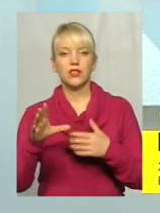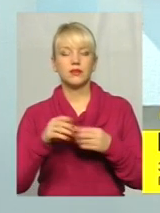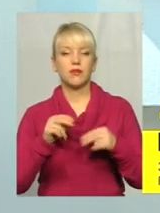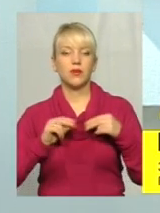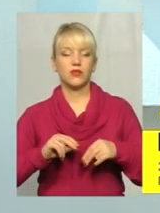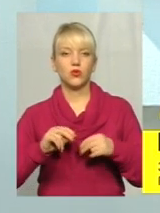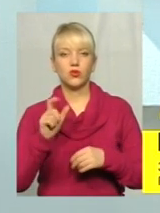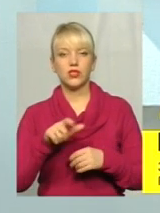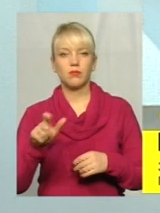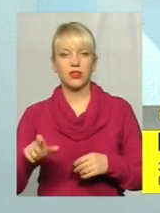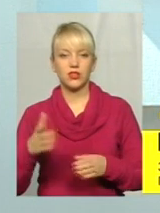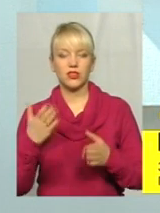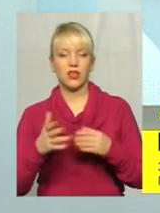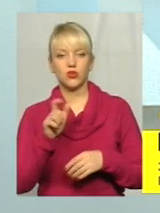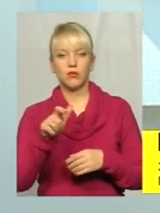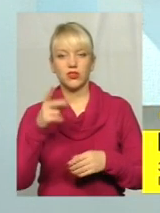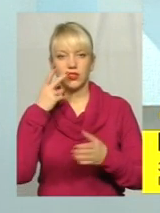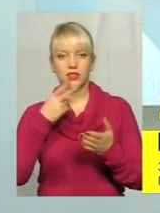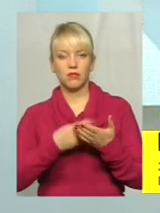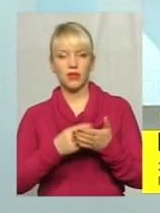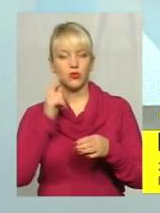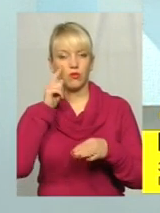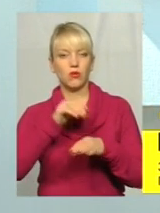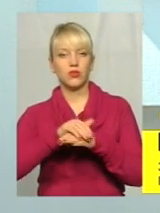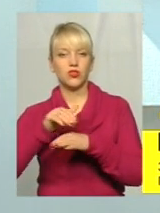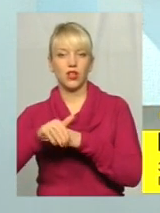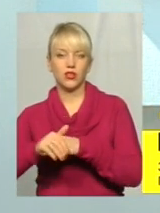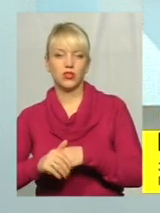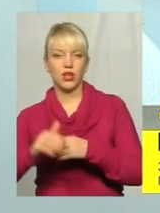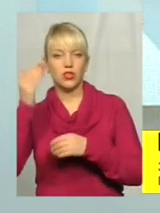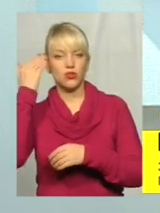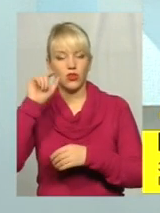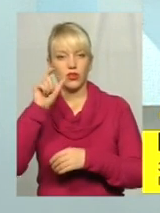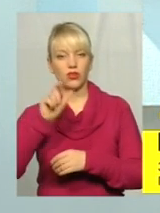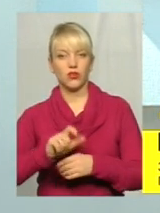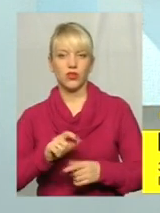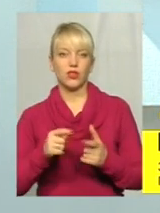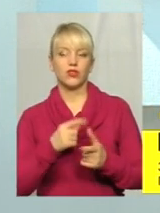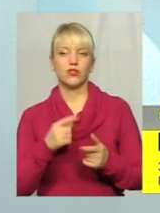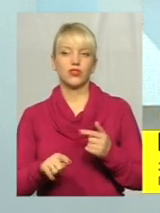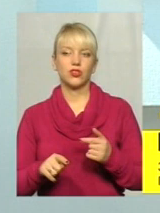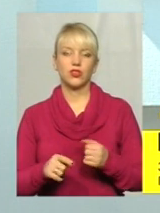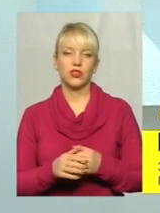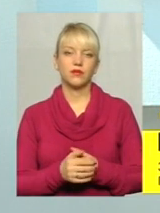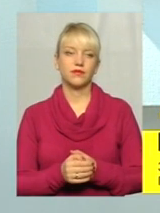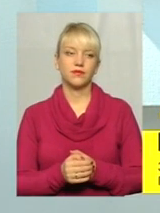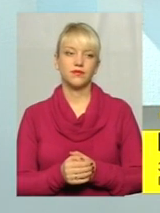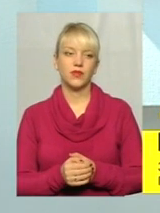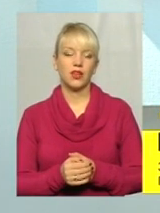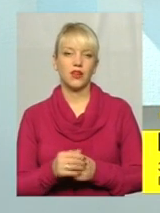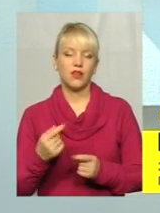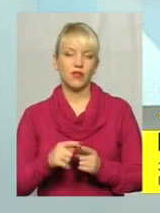мешканцями. І якщо мешканці бачать, помічають сторонню людину чи підозрілу людину, вони